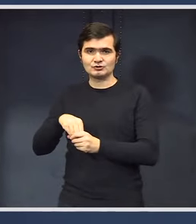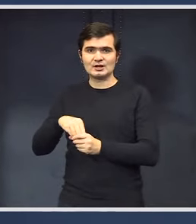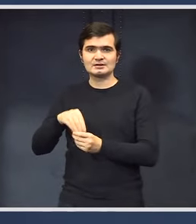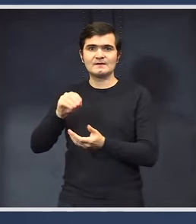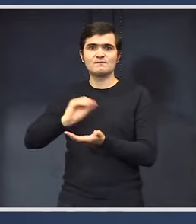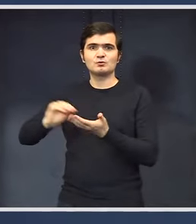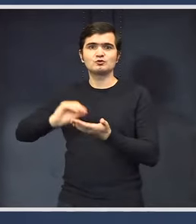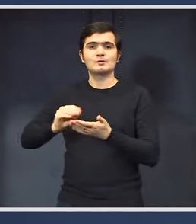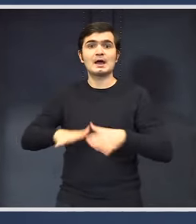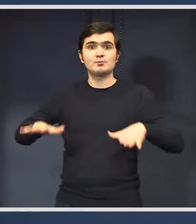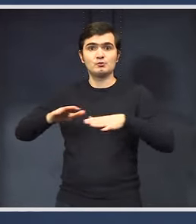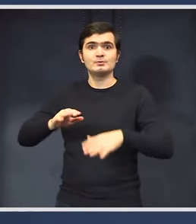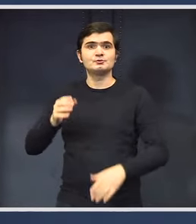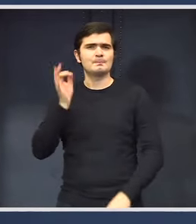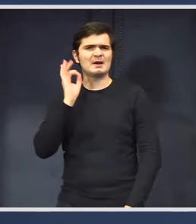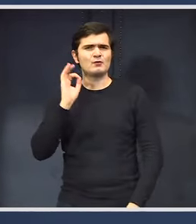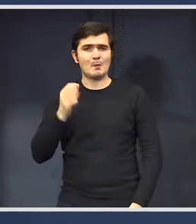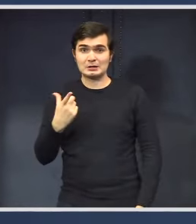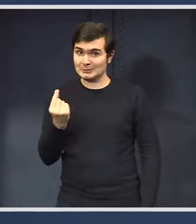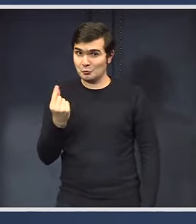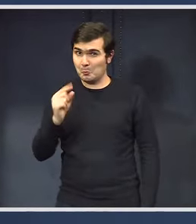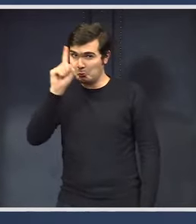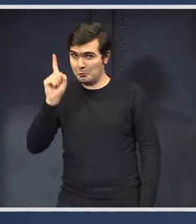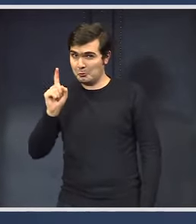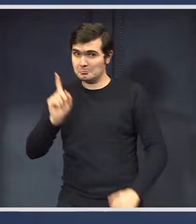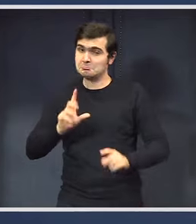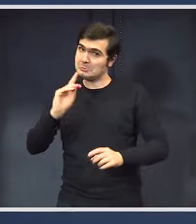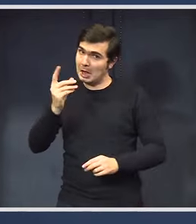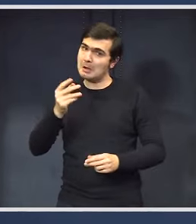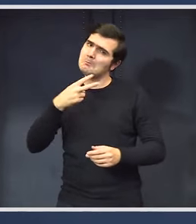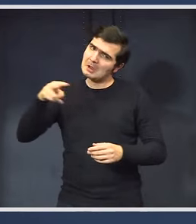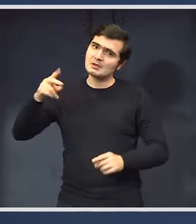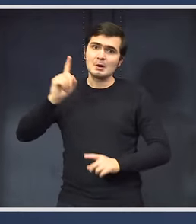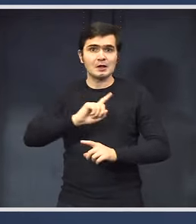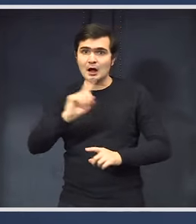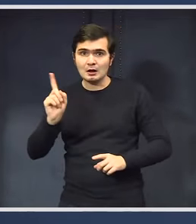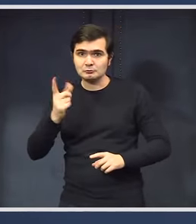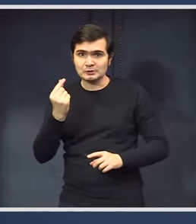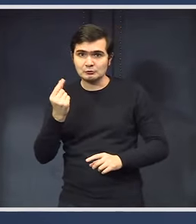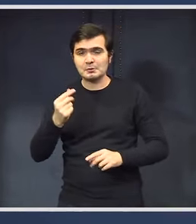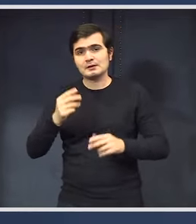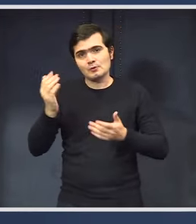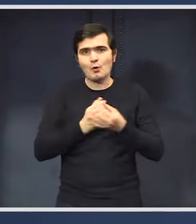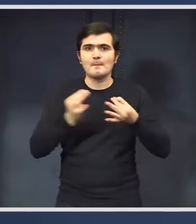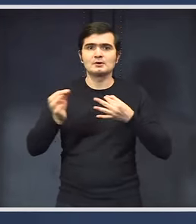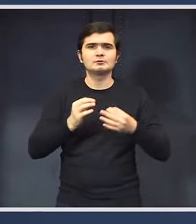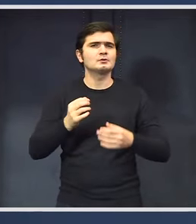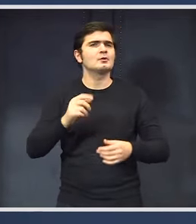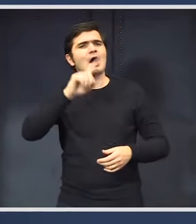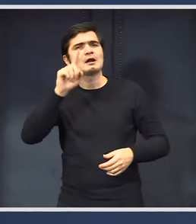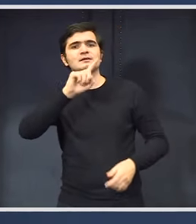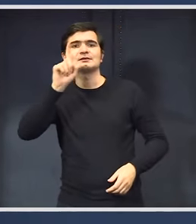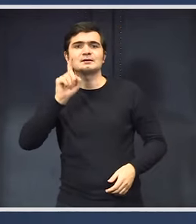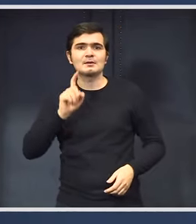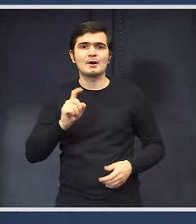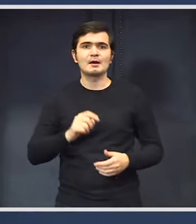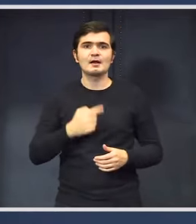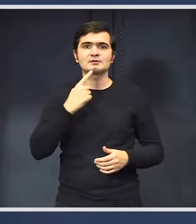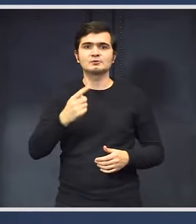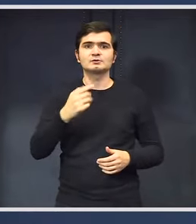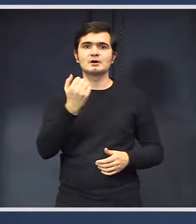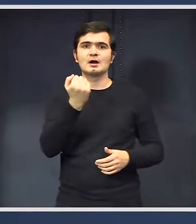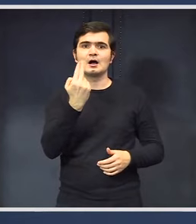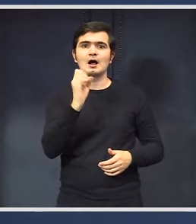dublat? Dacă este da, atunci mergem mai departe. Dacă nu, trebuie să luăm măsuri. Și vorbind în contrăbare, dacă permiteți austeritate